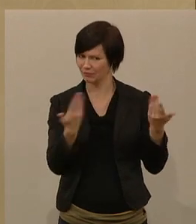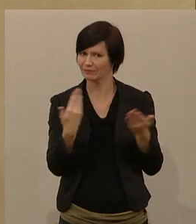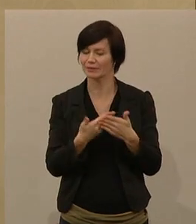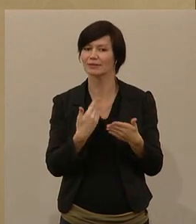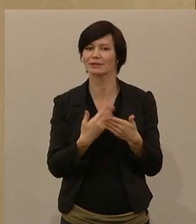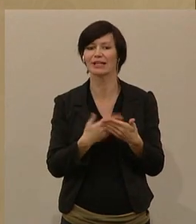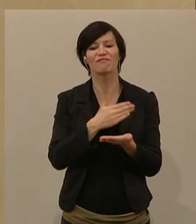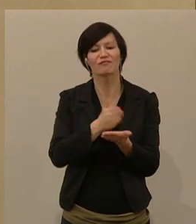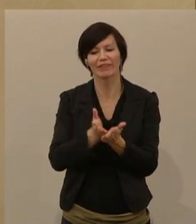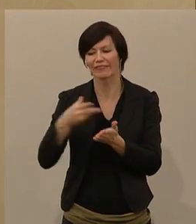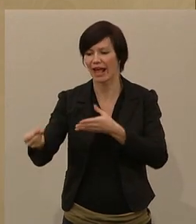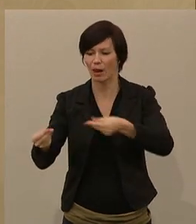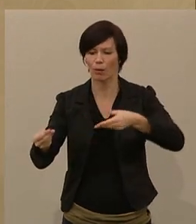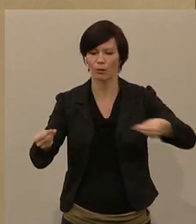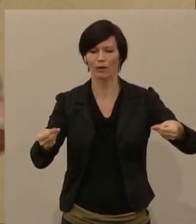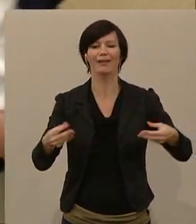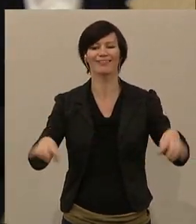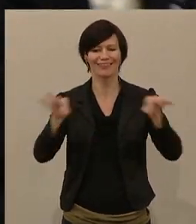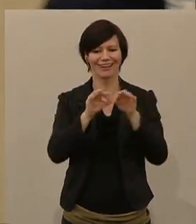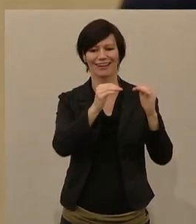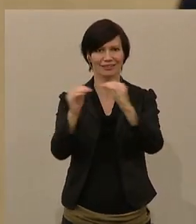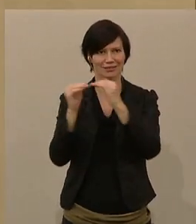Gründen der Verteilungsgerechtigkeit führen. Vielen Dank.